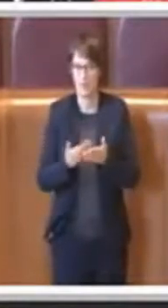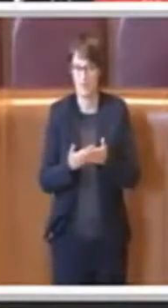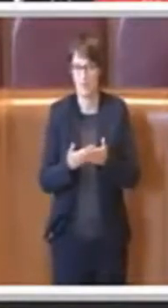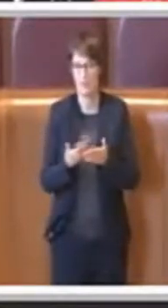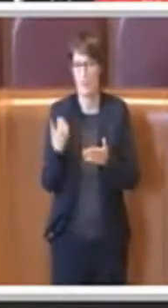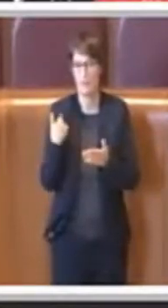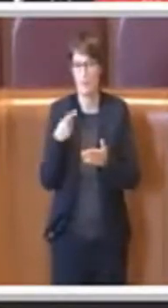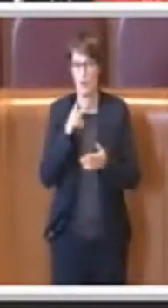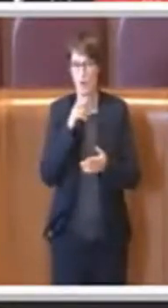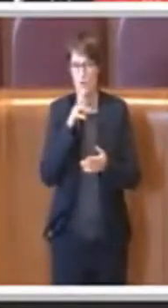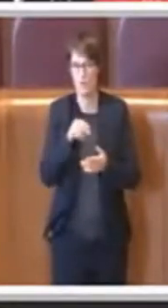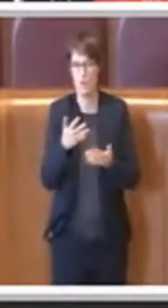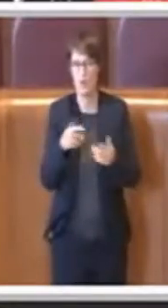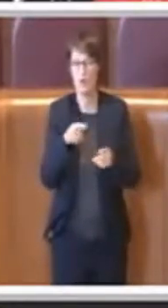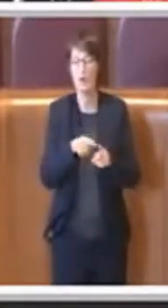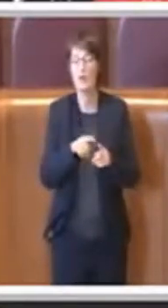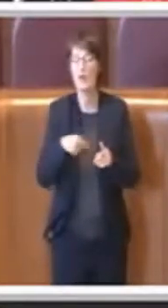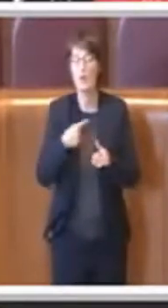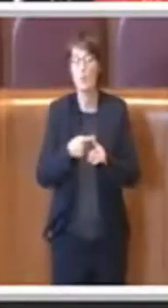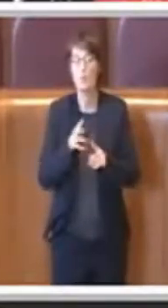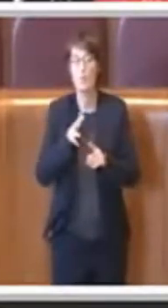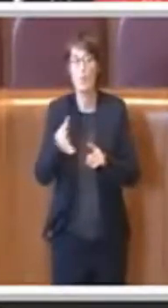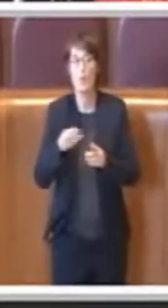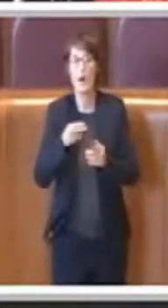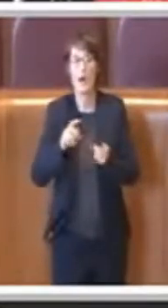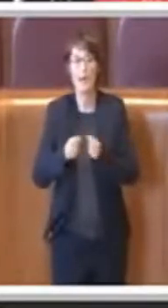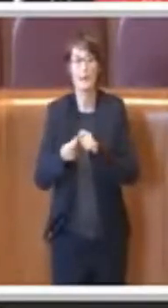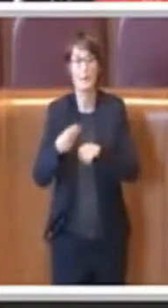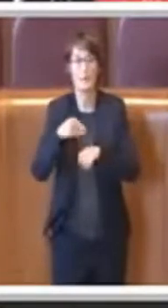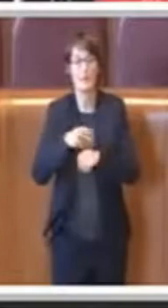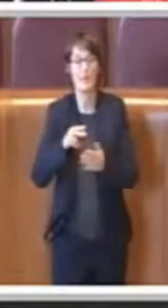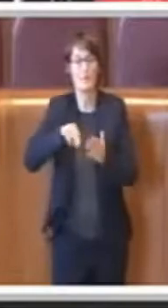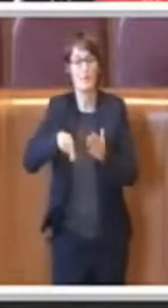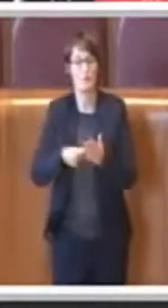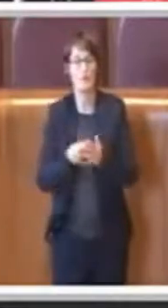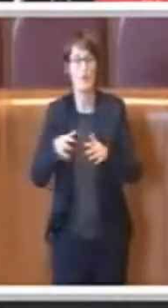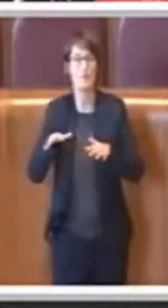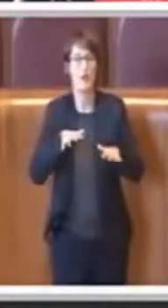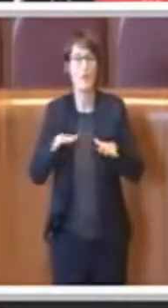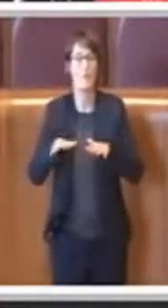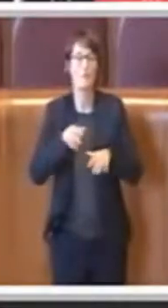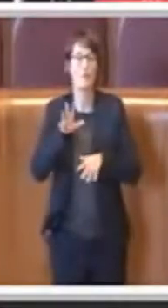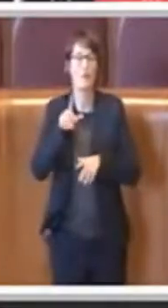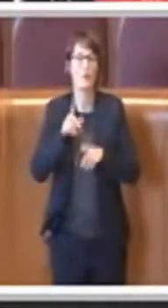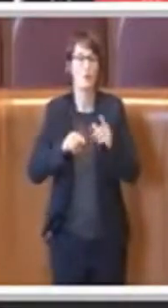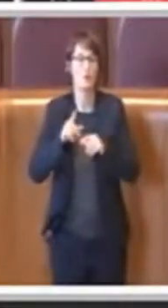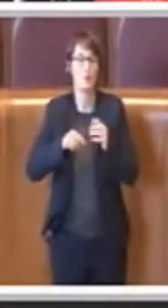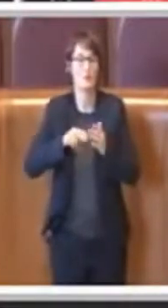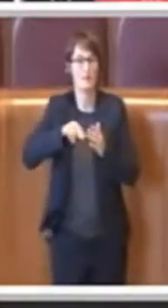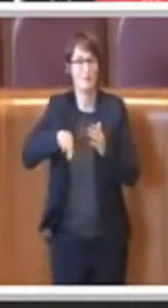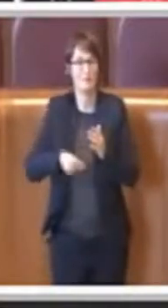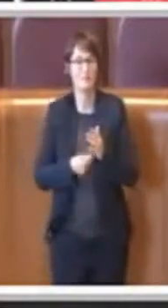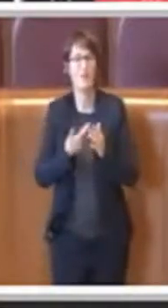altri emendamenti a firma Movimento 5 Stelle sottoscritti dal consigliere Fassina sono stati